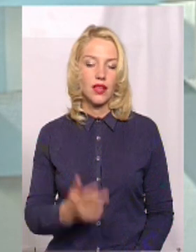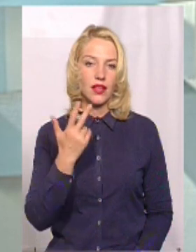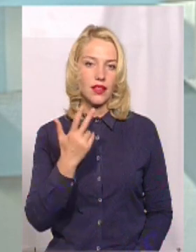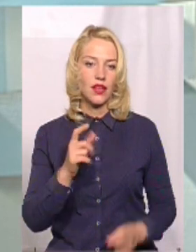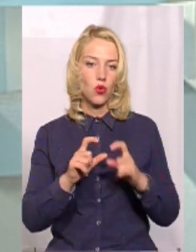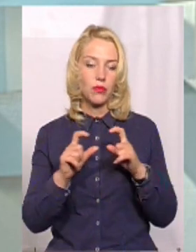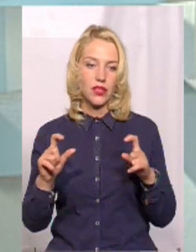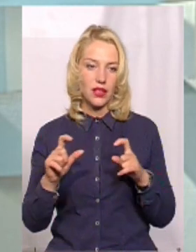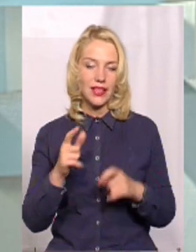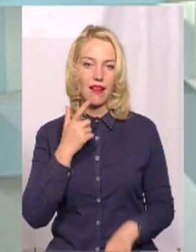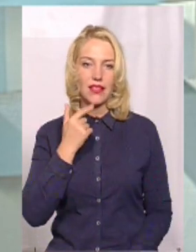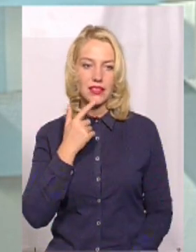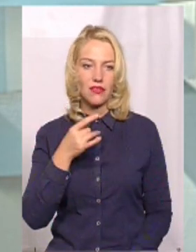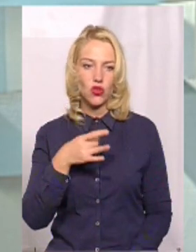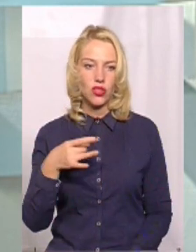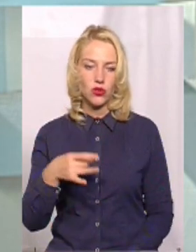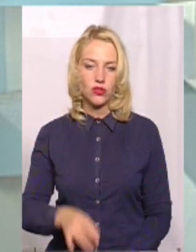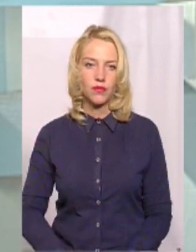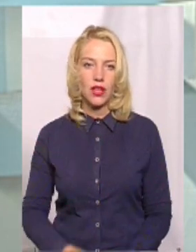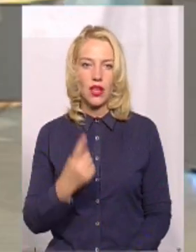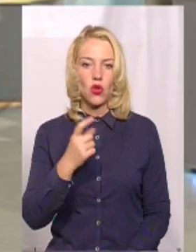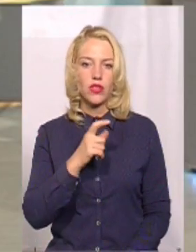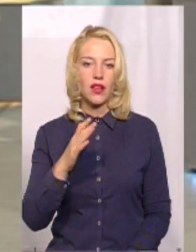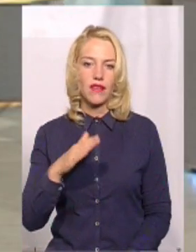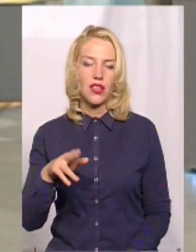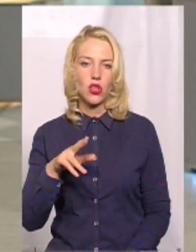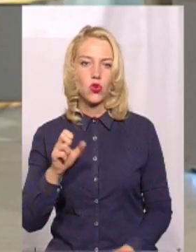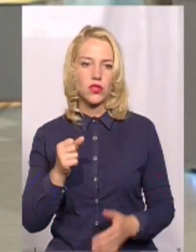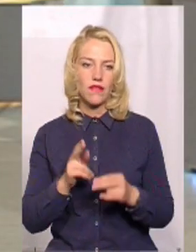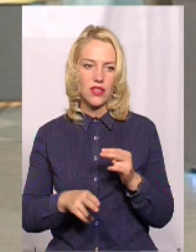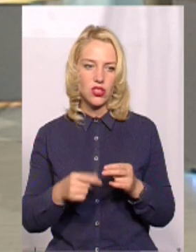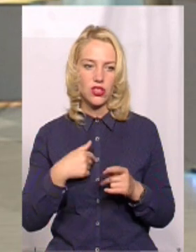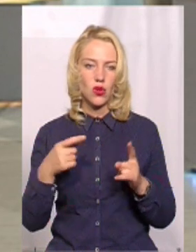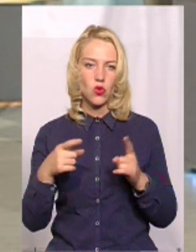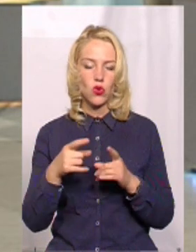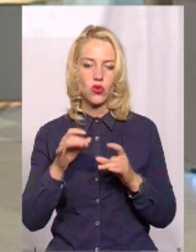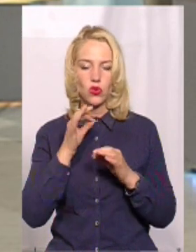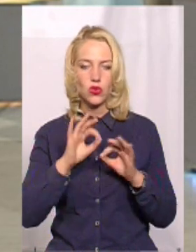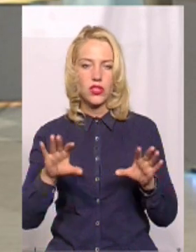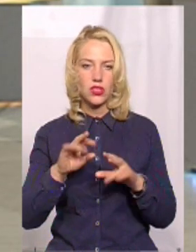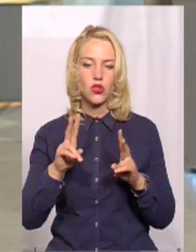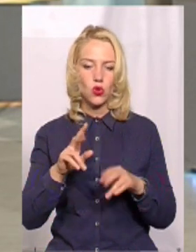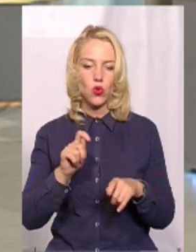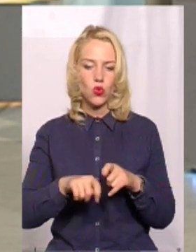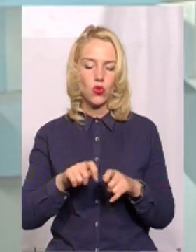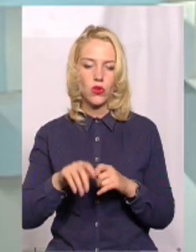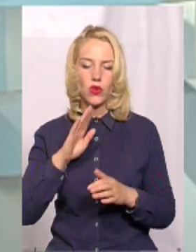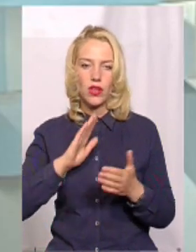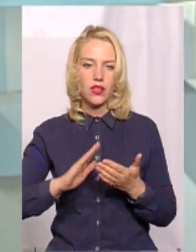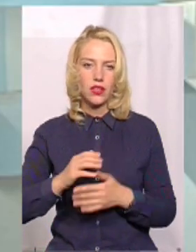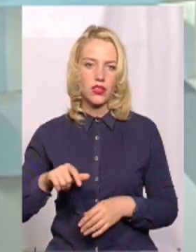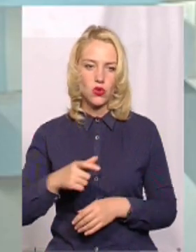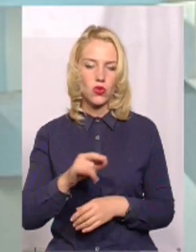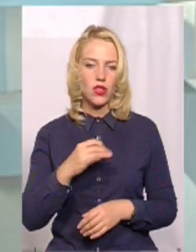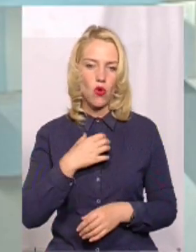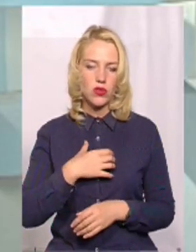об'єкти Красилівського району. Хвилинка у нас до завершення. Буквально дуже коротко скажіть, хто контролює якість доріг і